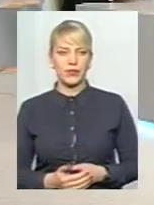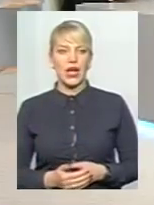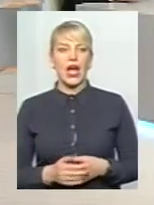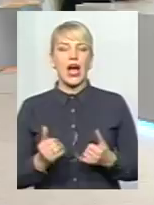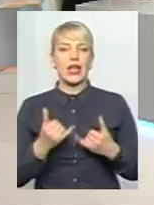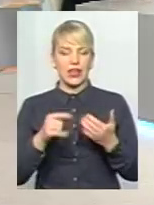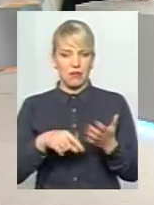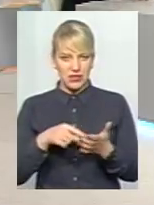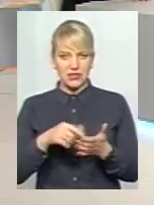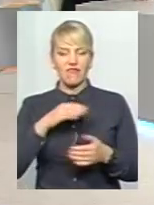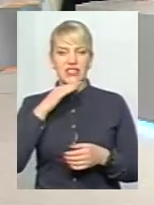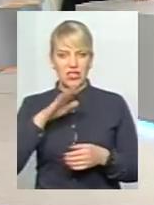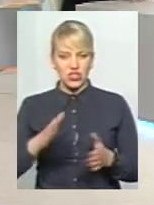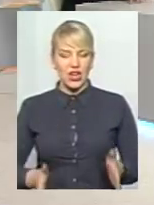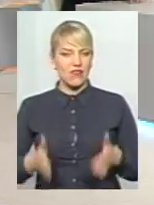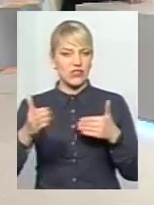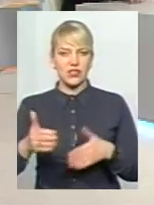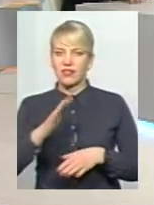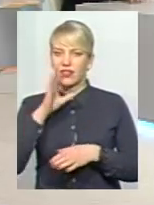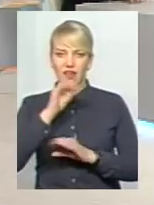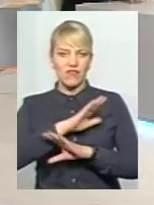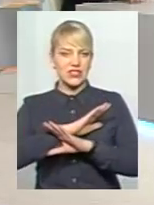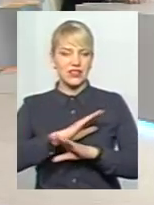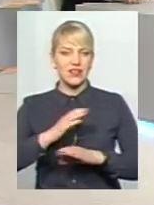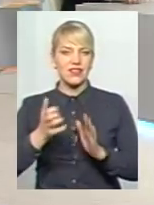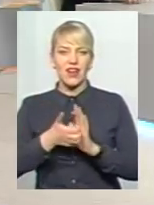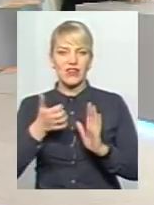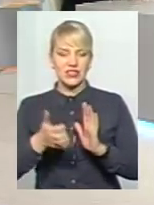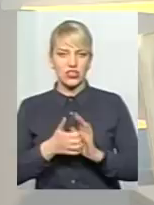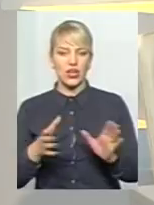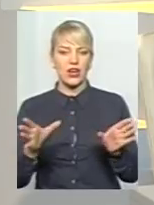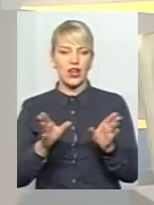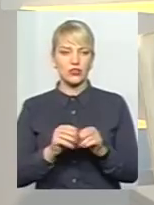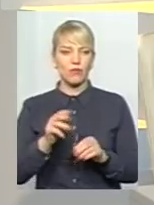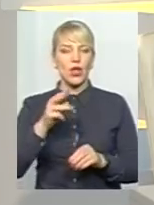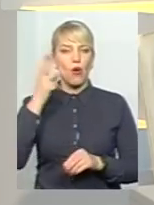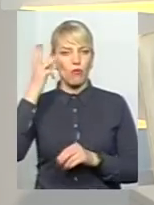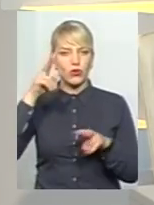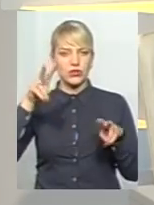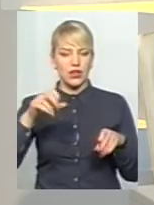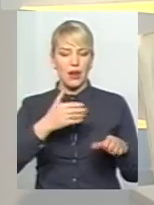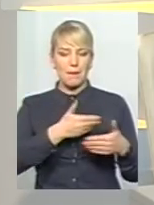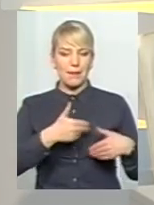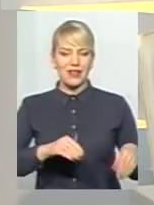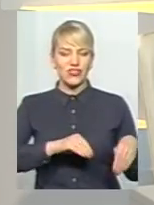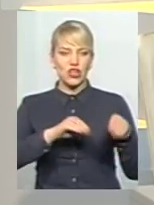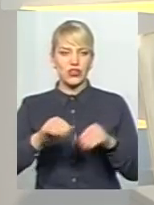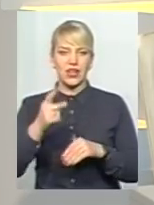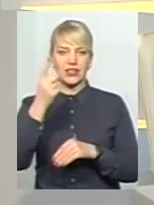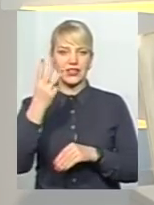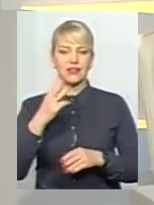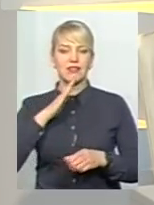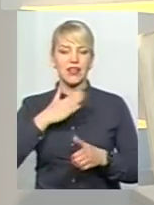Не вистачає. Далі ми разом з приватним підприємством «Рециклінг Поділля» встановили десь на третині наших сміттєвих